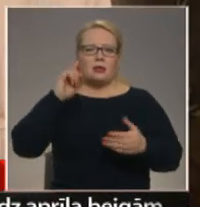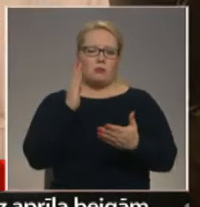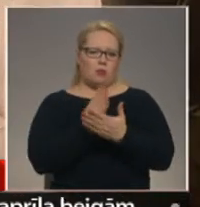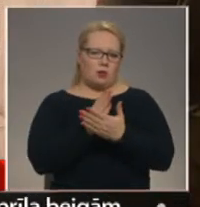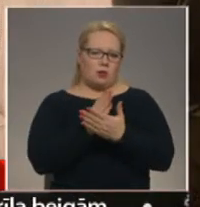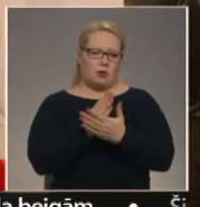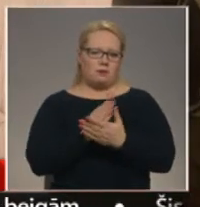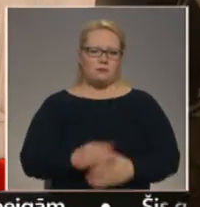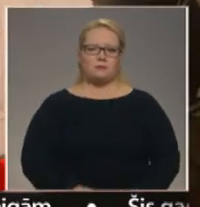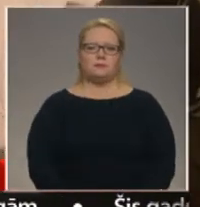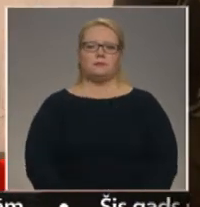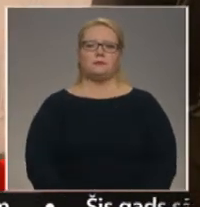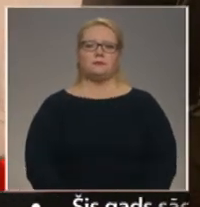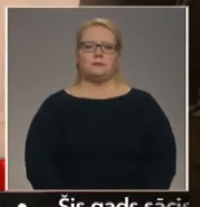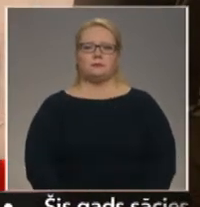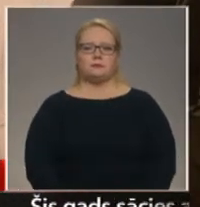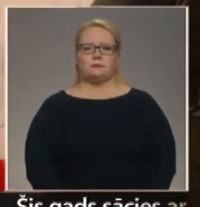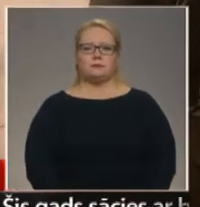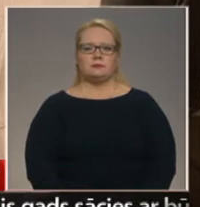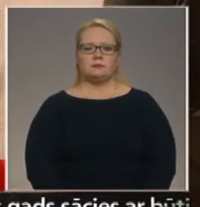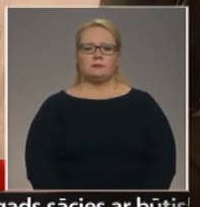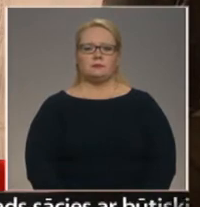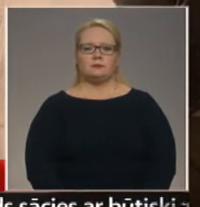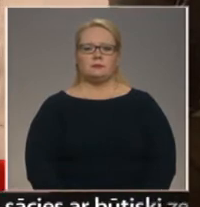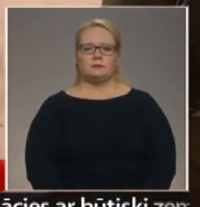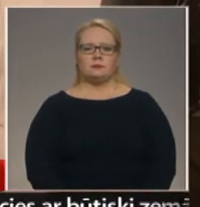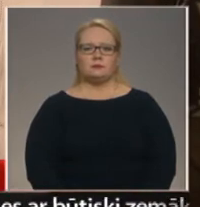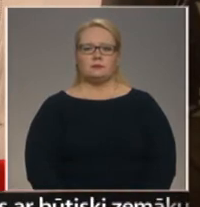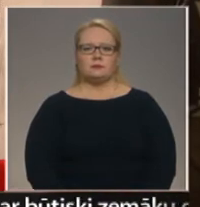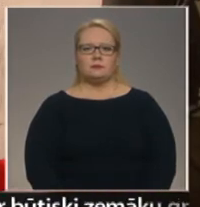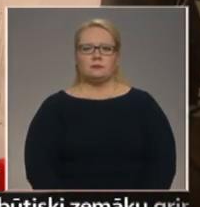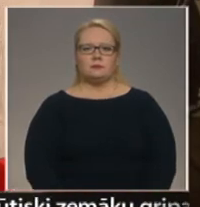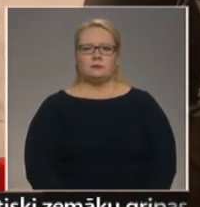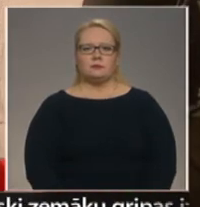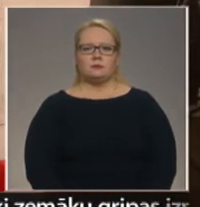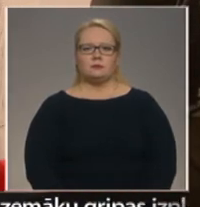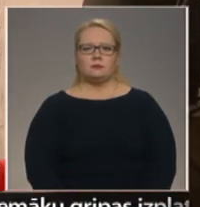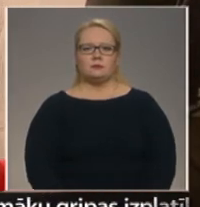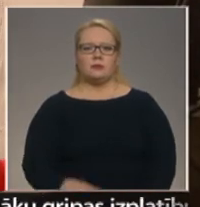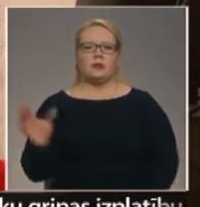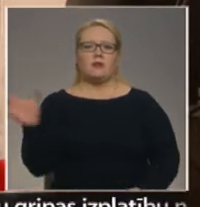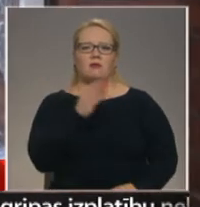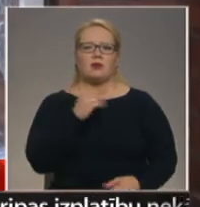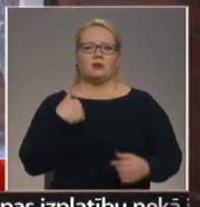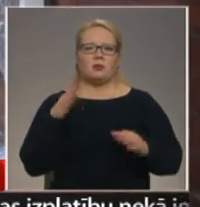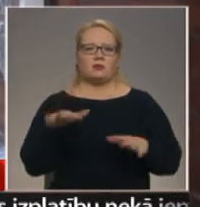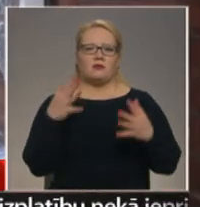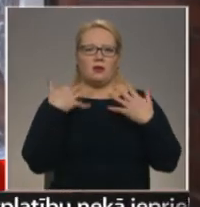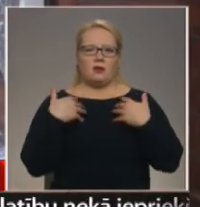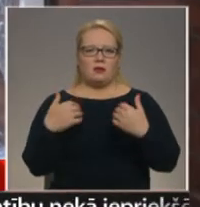Kādam būtu nepieciešamības gadījumā,